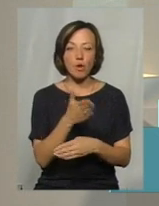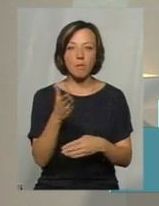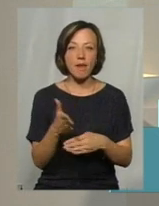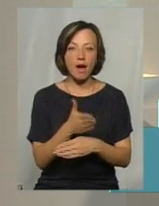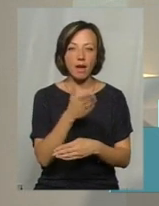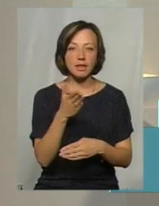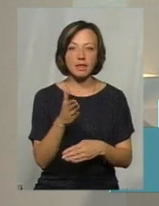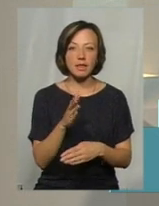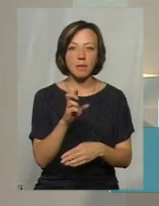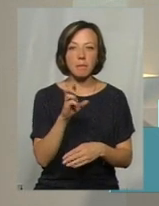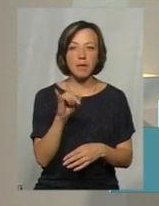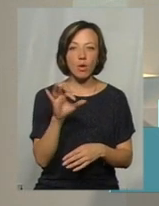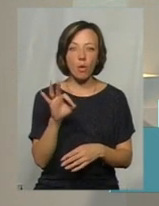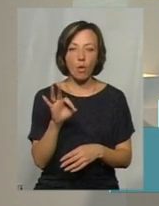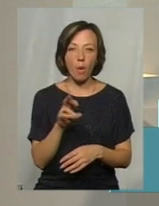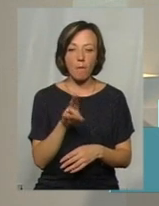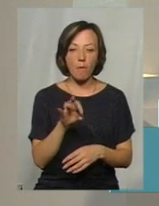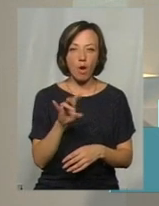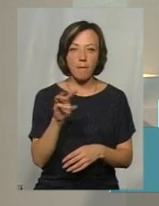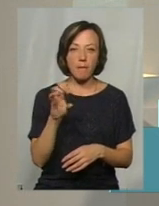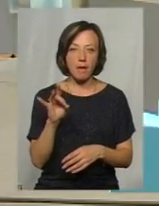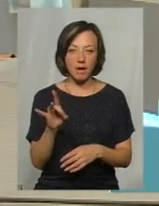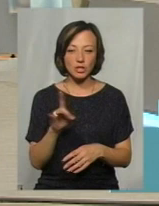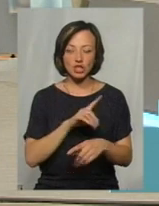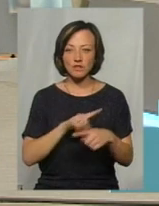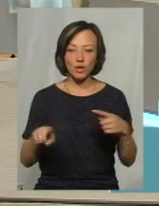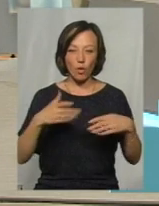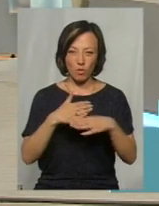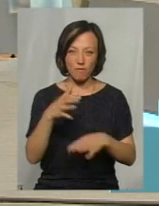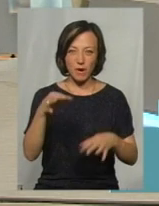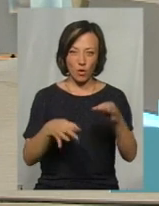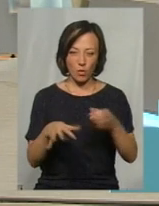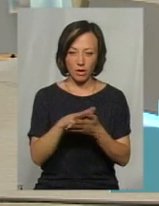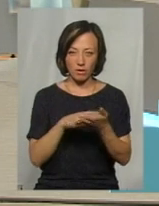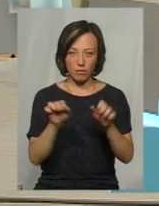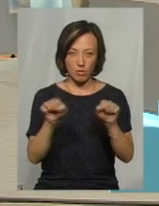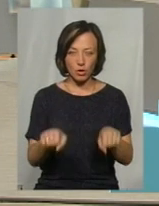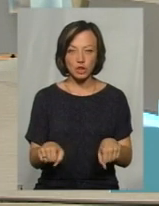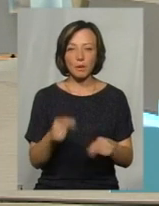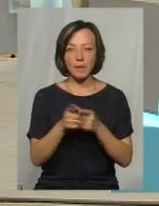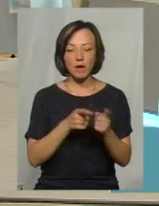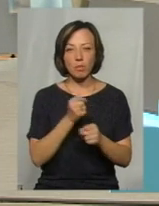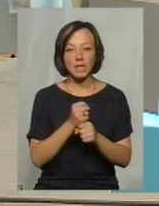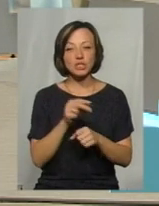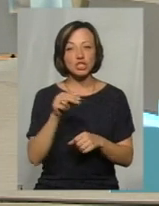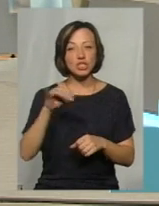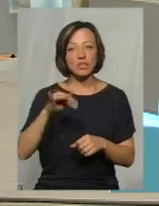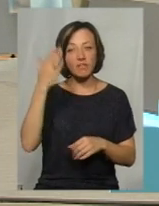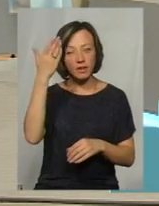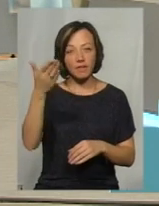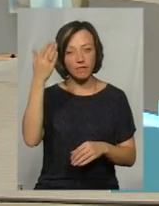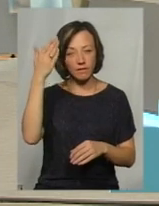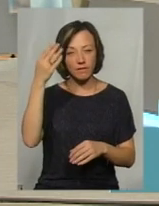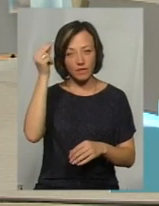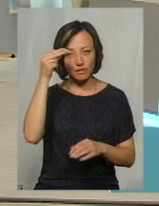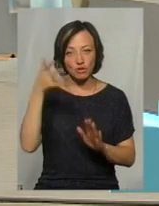біополімер, який швидко розкладається, чи, можливо, вивчали ймовірність того, що якісь